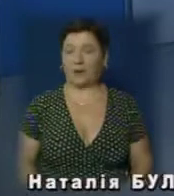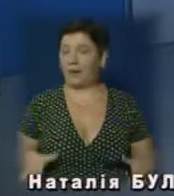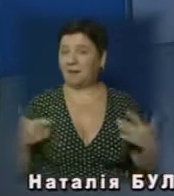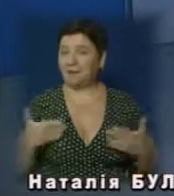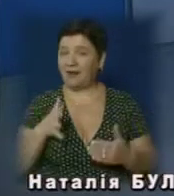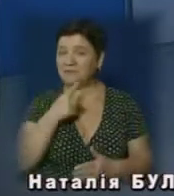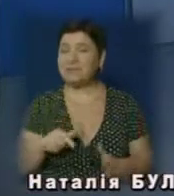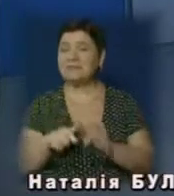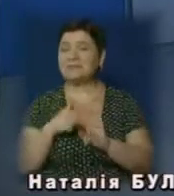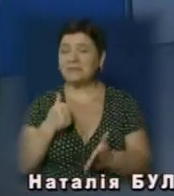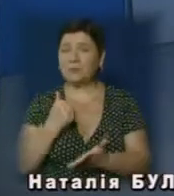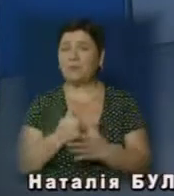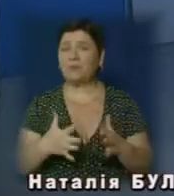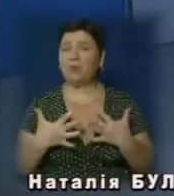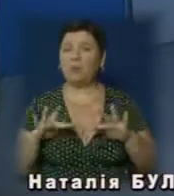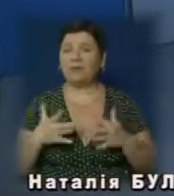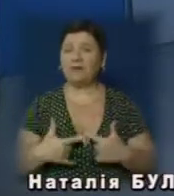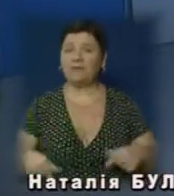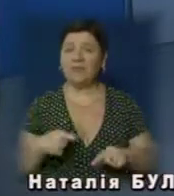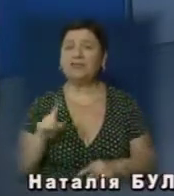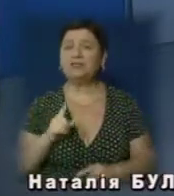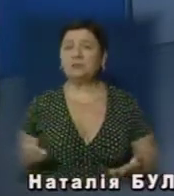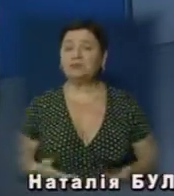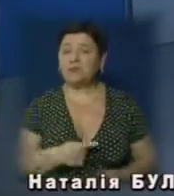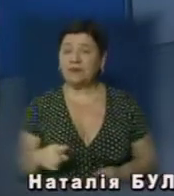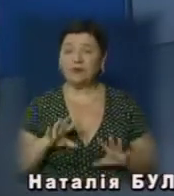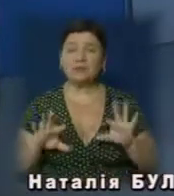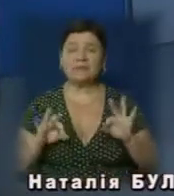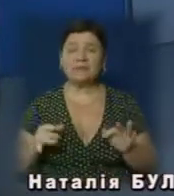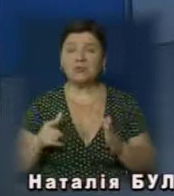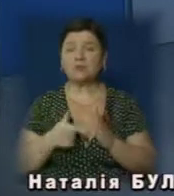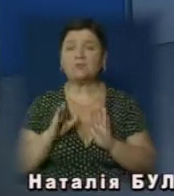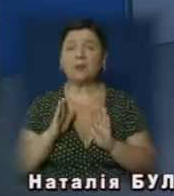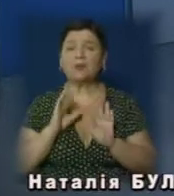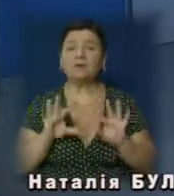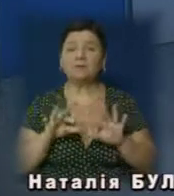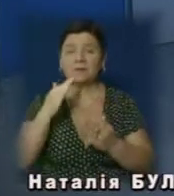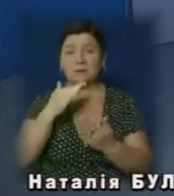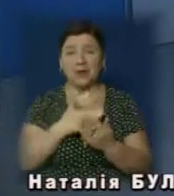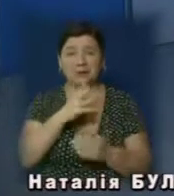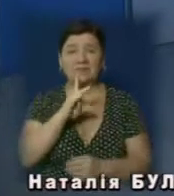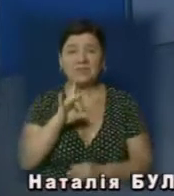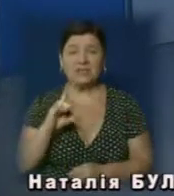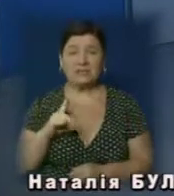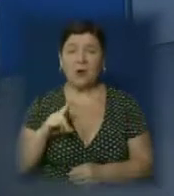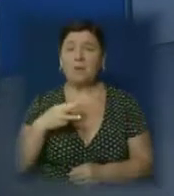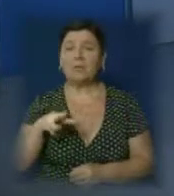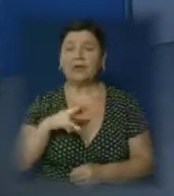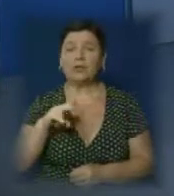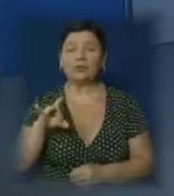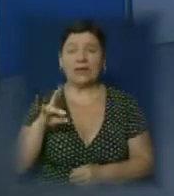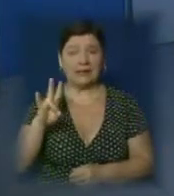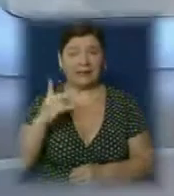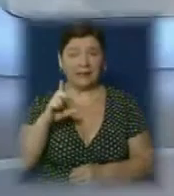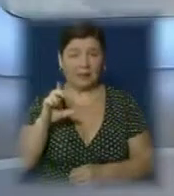Вітаю! Час зізнатися про головні події в області. Чим живе? Край вже готові розповісти журналісти інформаційної програми «В час»? На студії Мар'яна Лошак, Наталія Болеца.